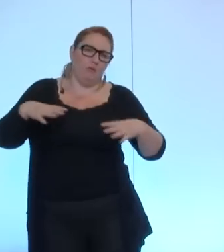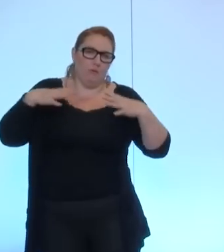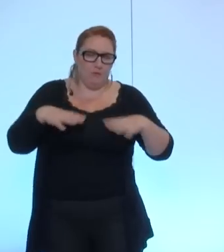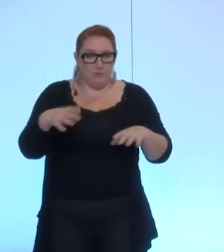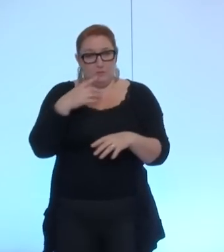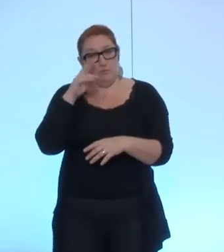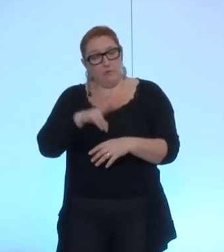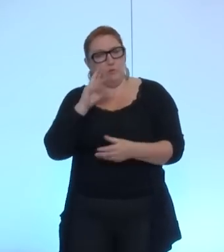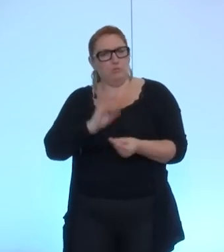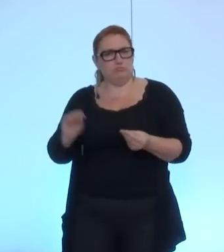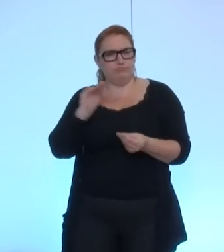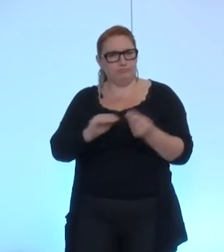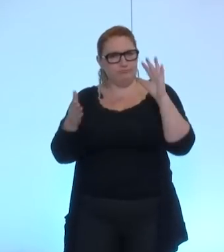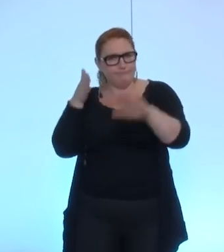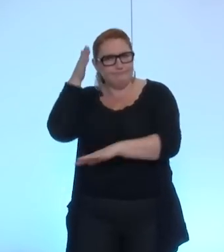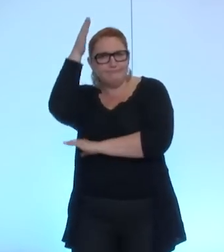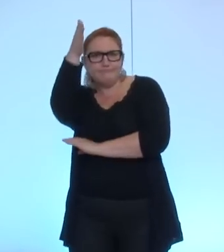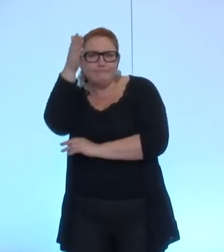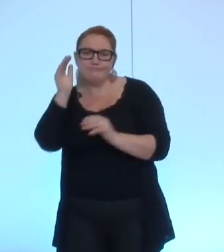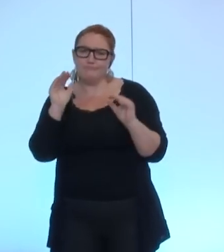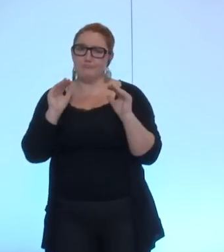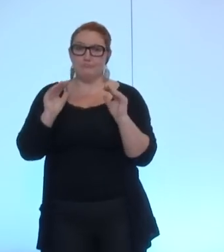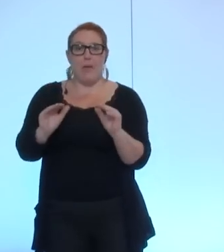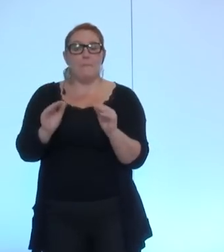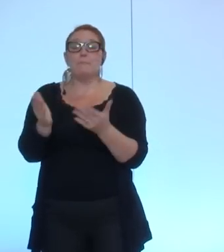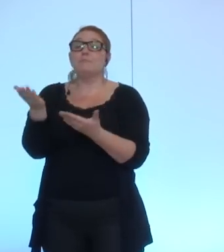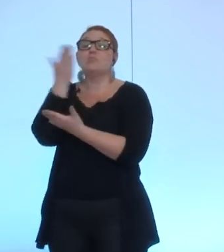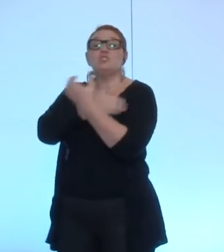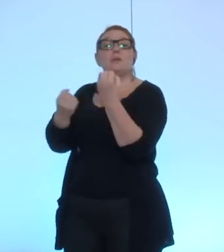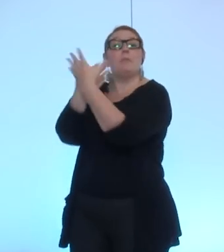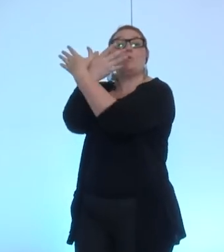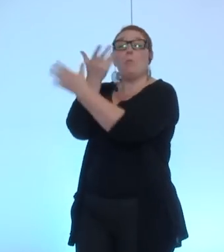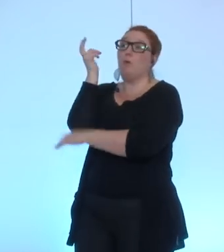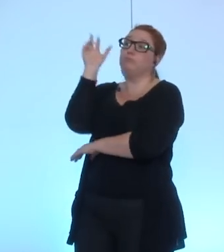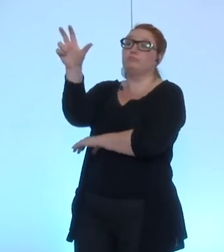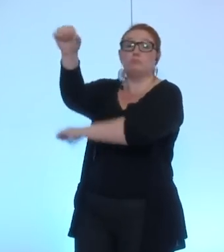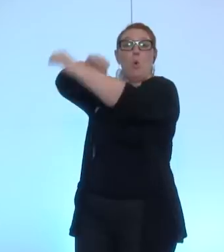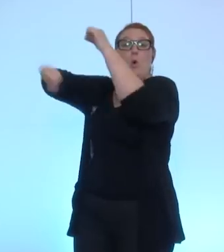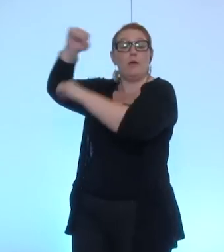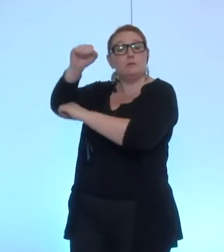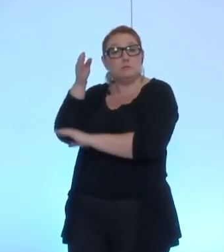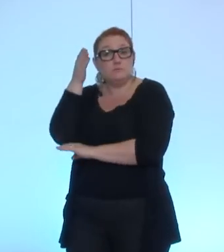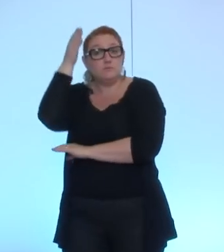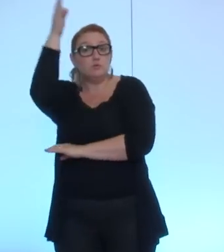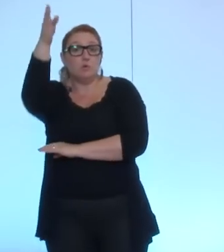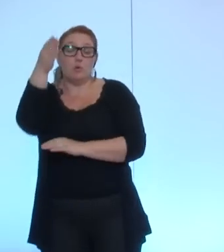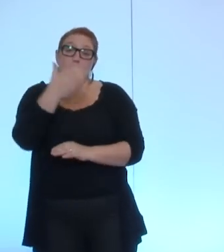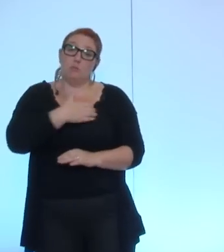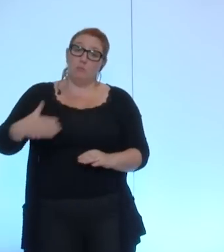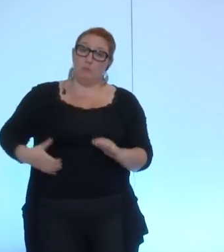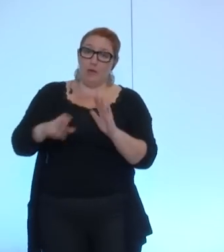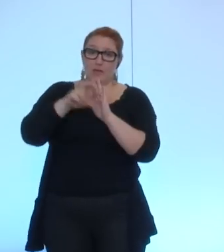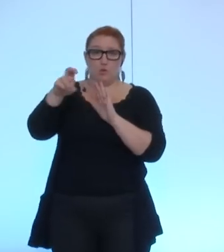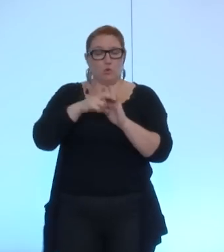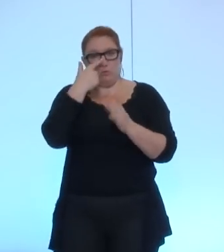interroger sur demain, même si c'est au sein de la future métropole. Quelle sera la position de la ville de Grenoble